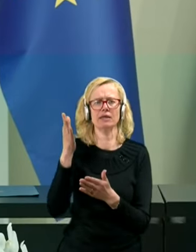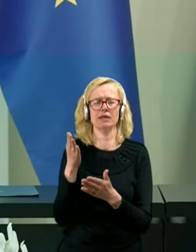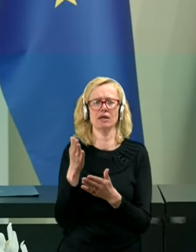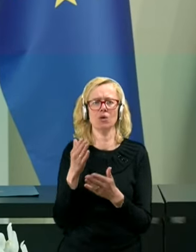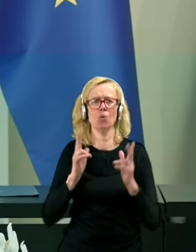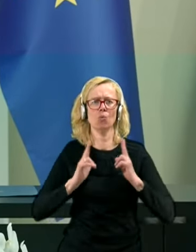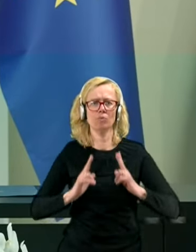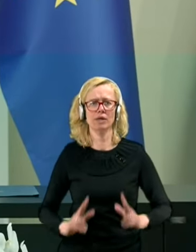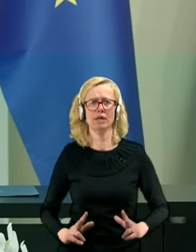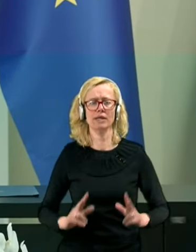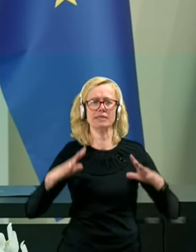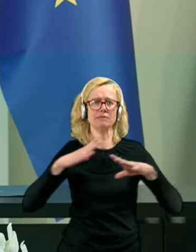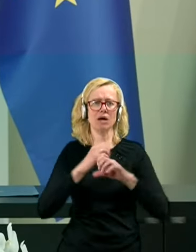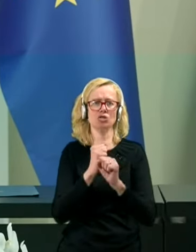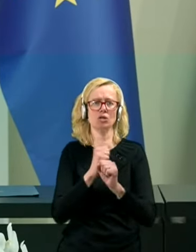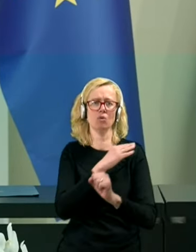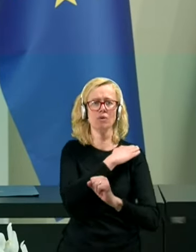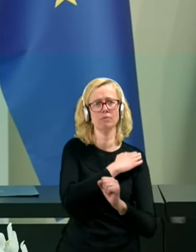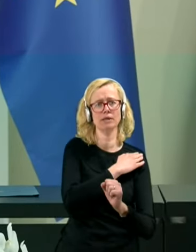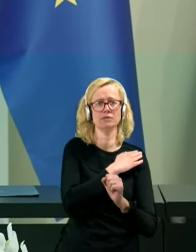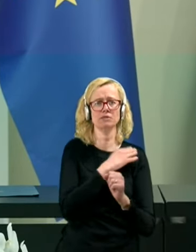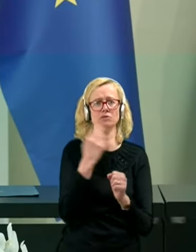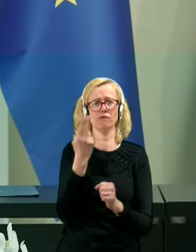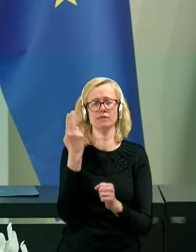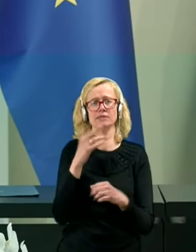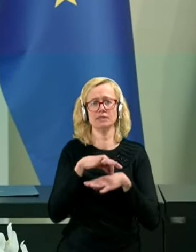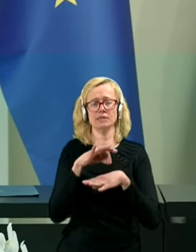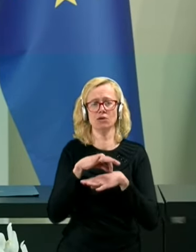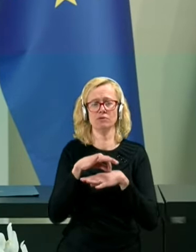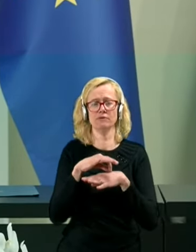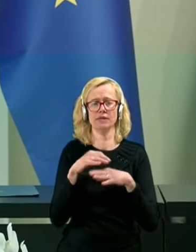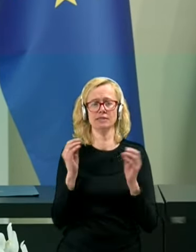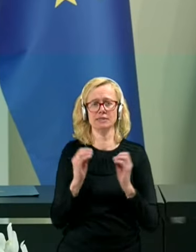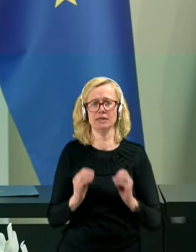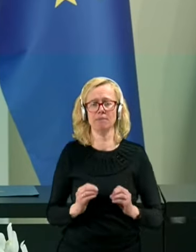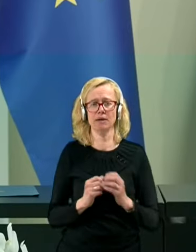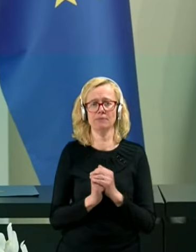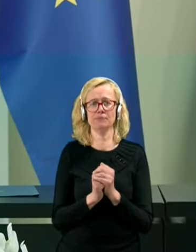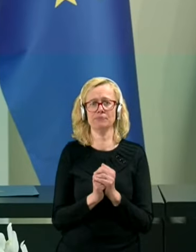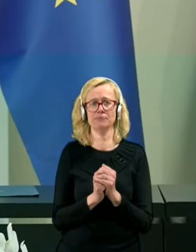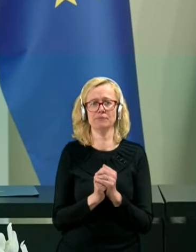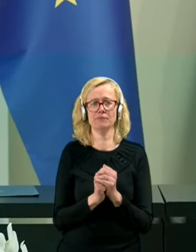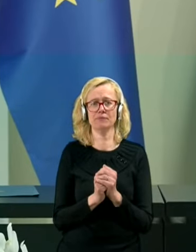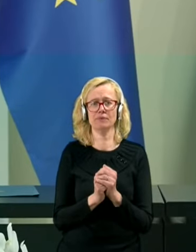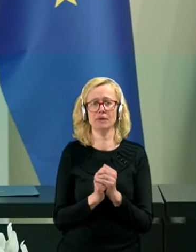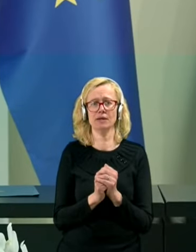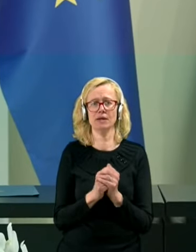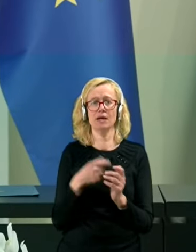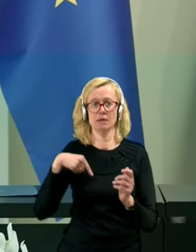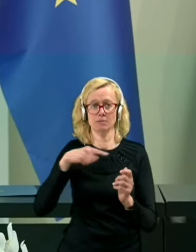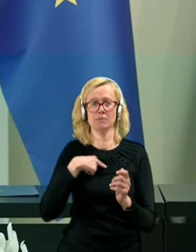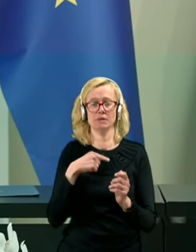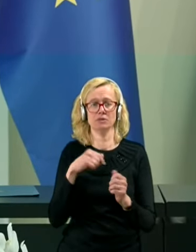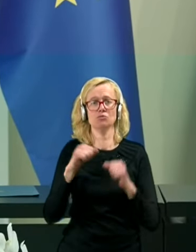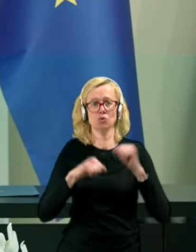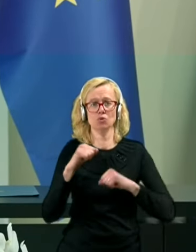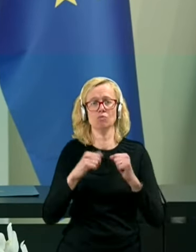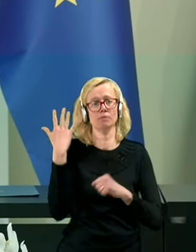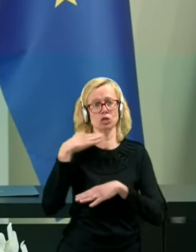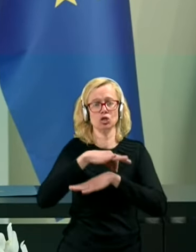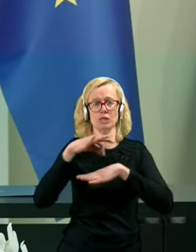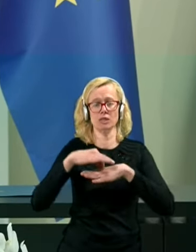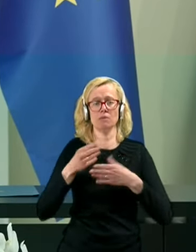obremenjenosti slovenskega zdravstvenega sistema, do te mere, da smo bili sposobni prejšnji teden